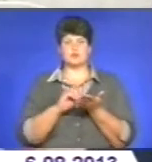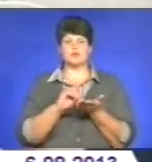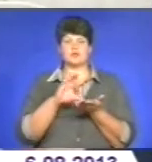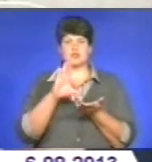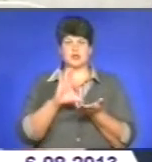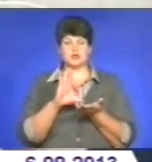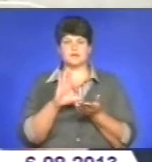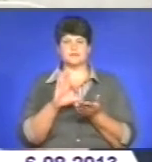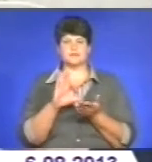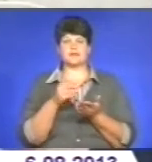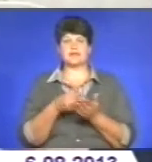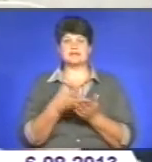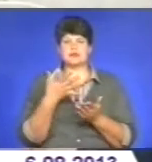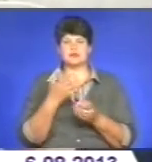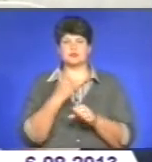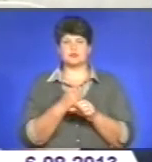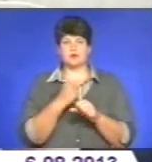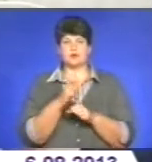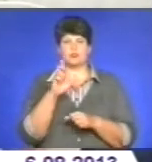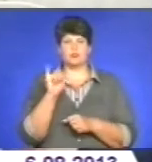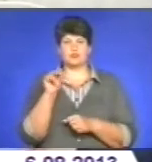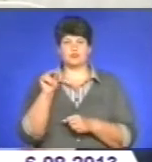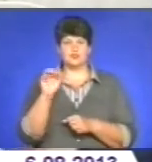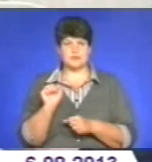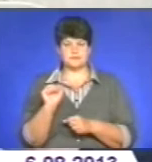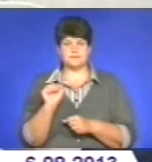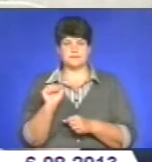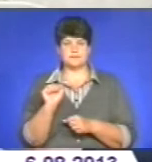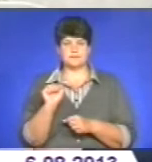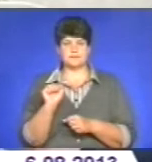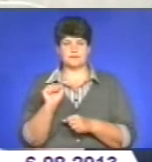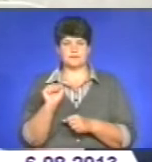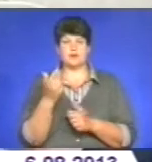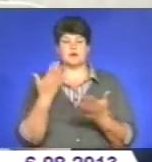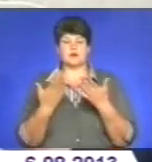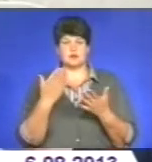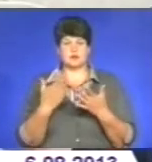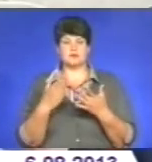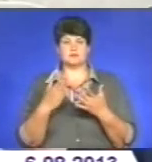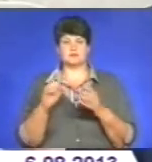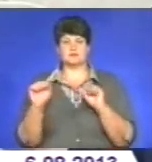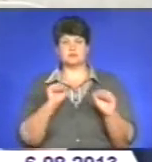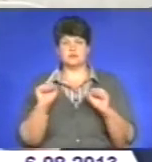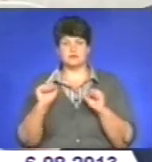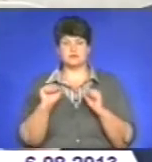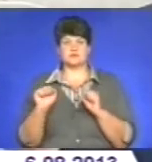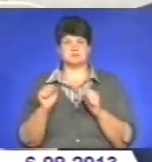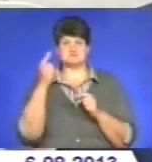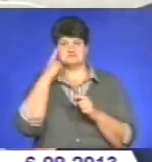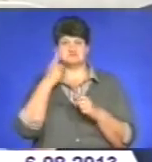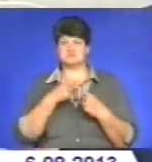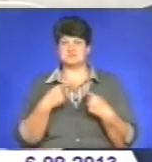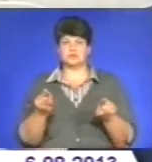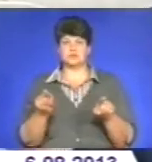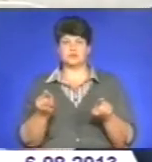зробила містна власть в Буче, хоча позиція руководства государства, правительства абсолютно другая, нет никаких